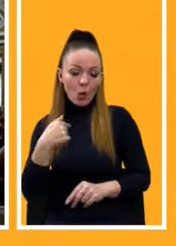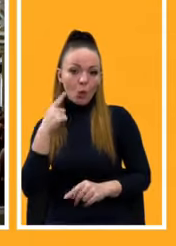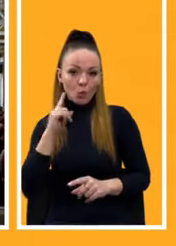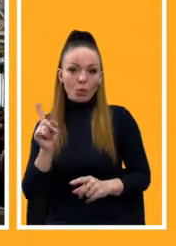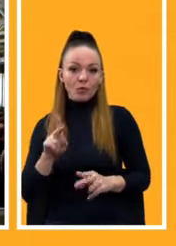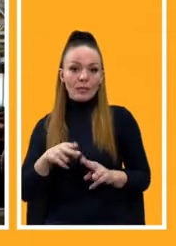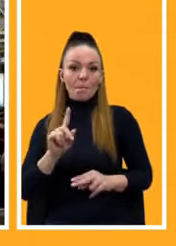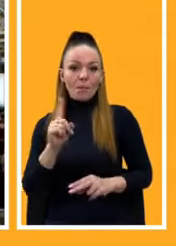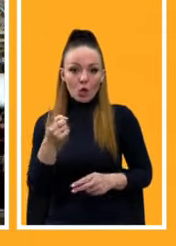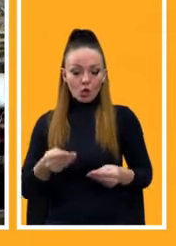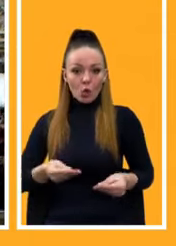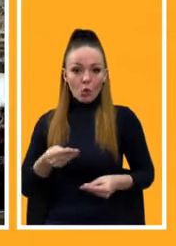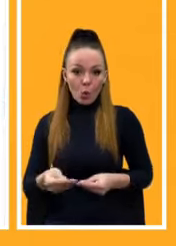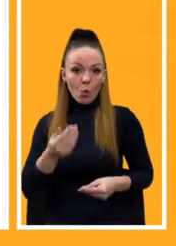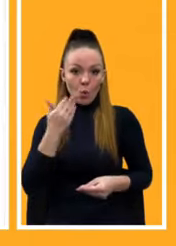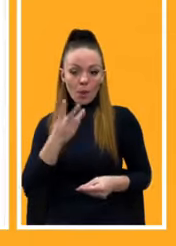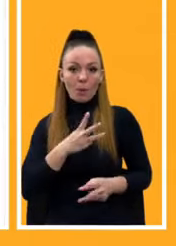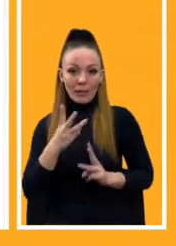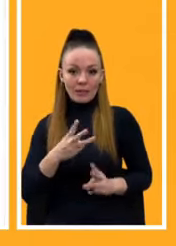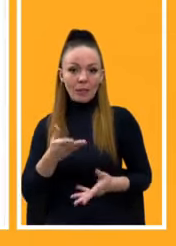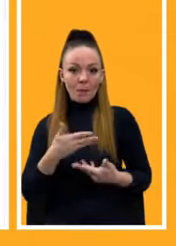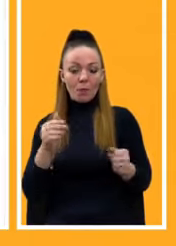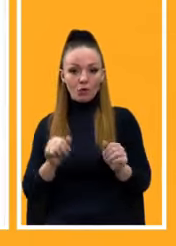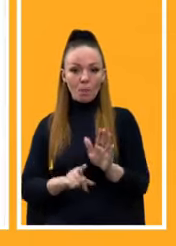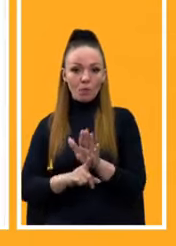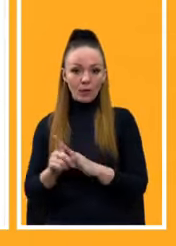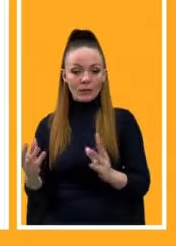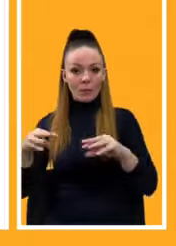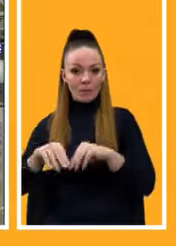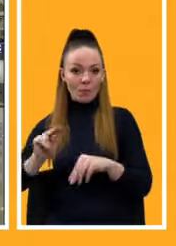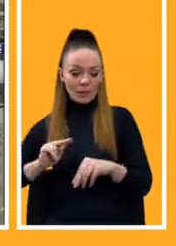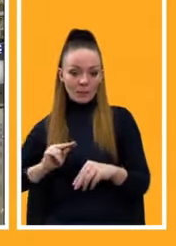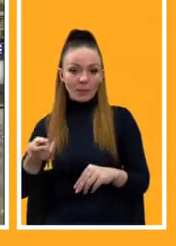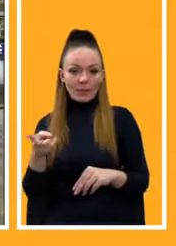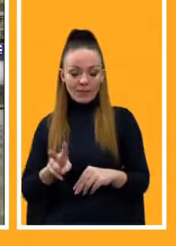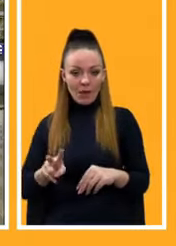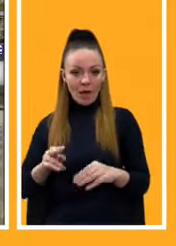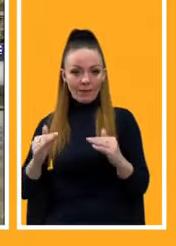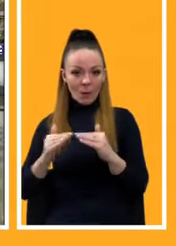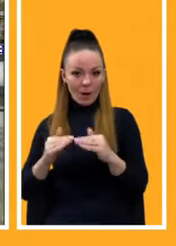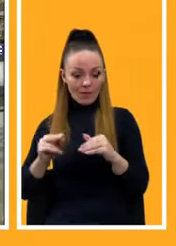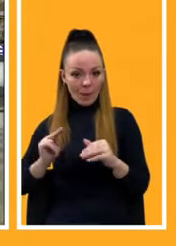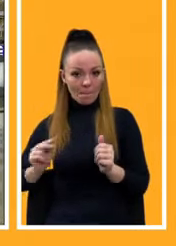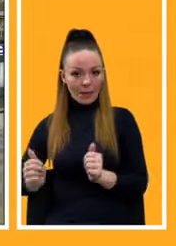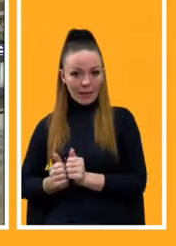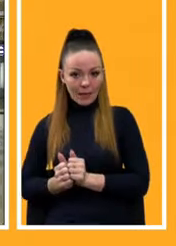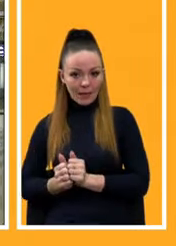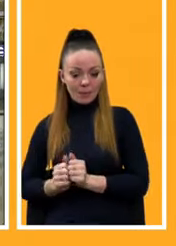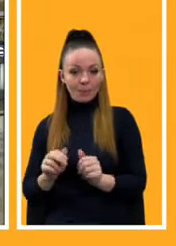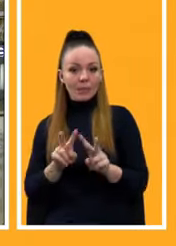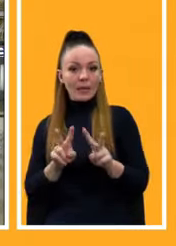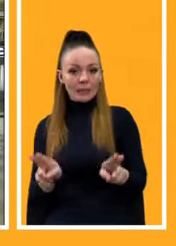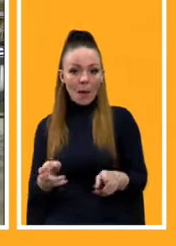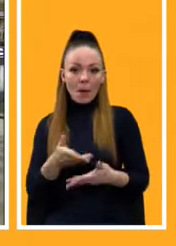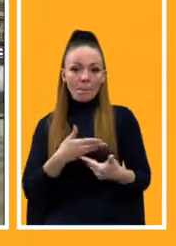перший крок, коли потенційно ми можемо почати співпрацювати як два рівноправних партнери. Так само ми не